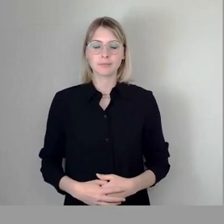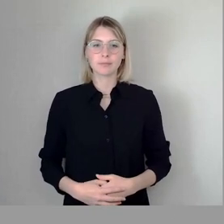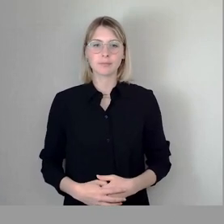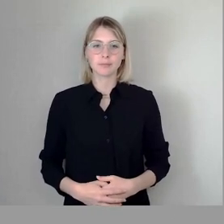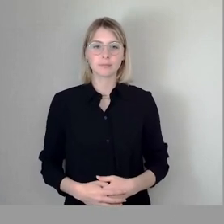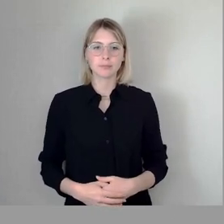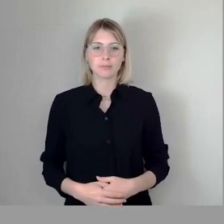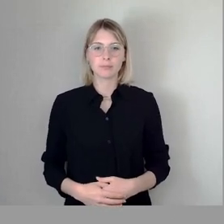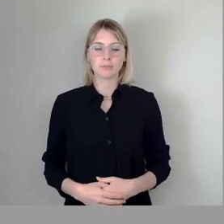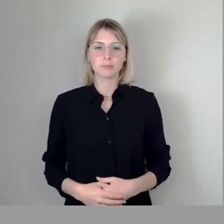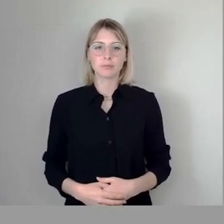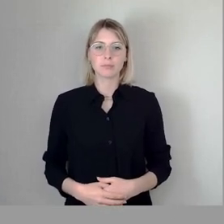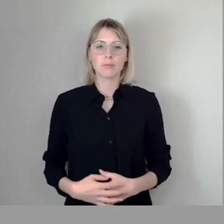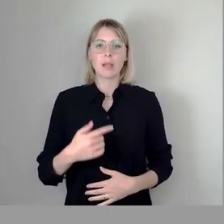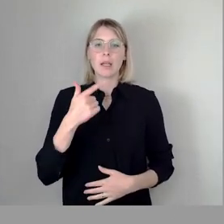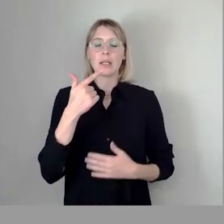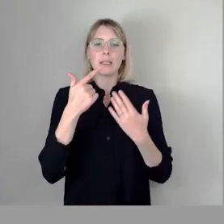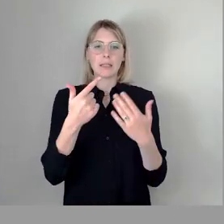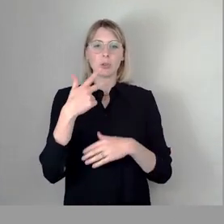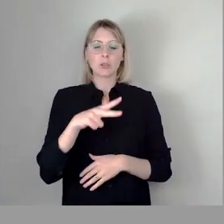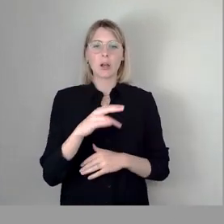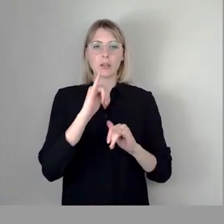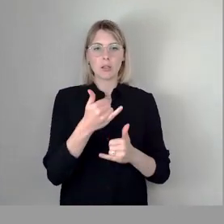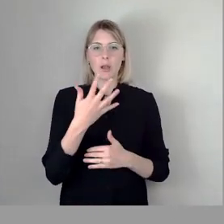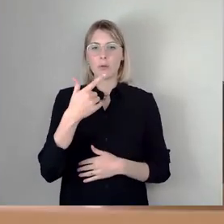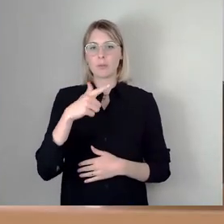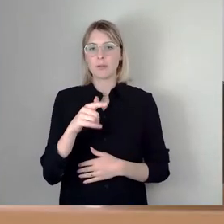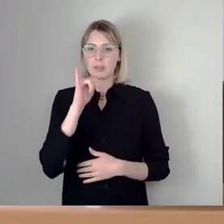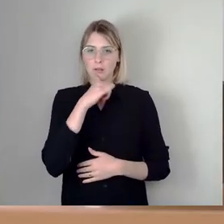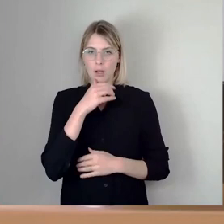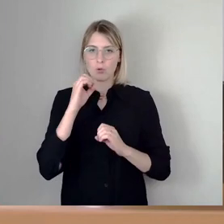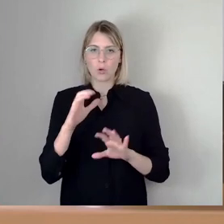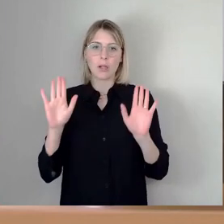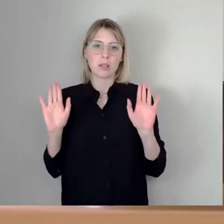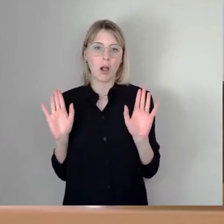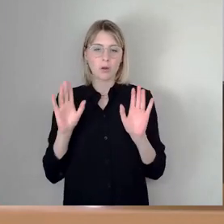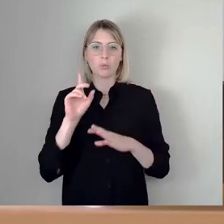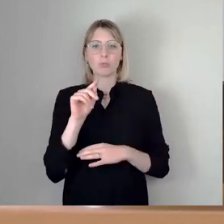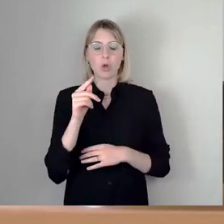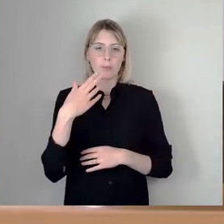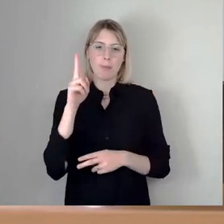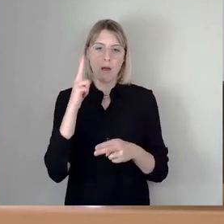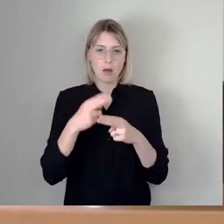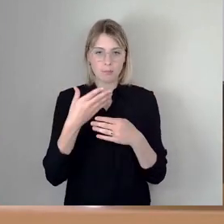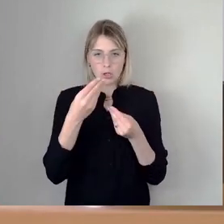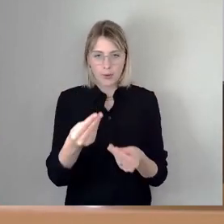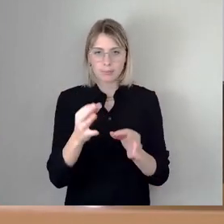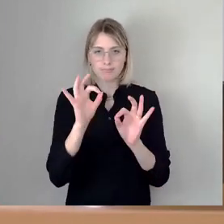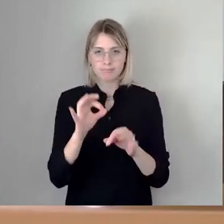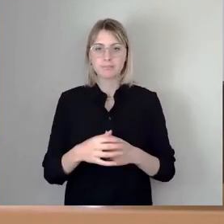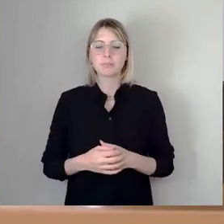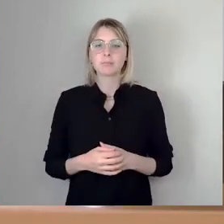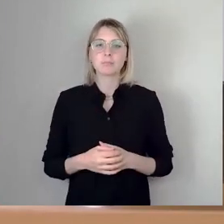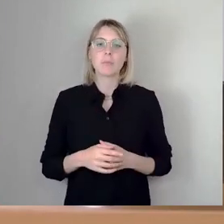der hat mit 37 Jahr 25 Nein Null Enthaltung entsprechend eine Mehrheit bekommen und erkennt so